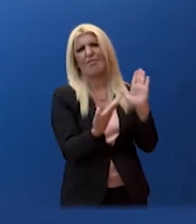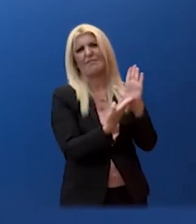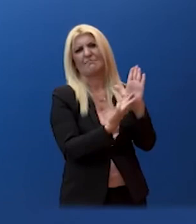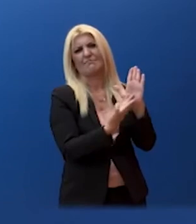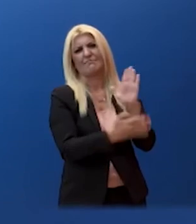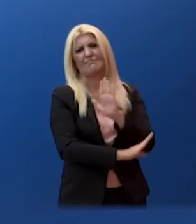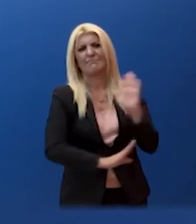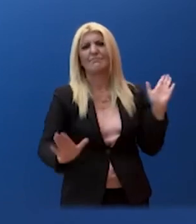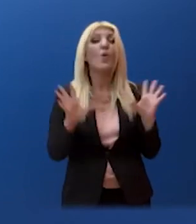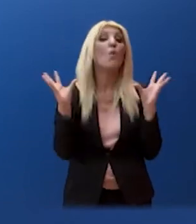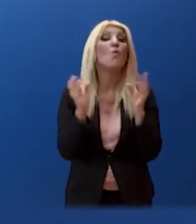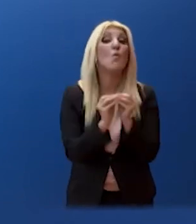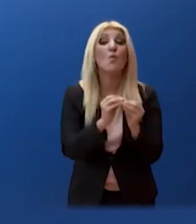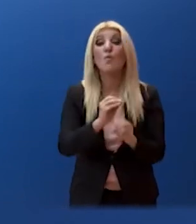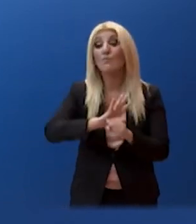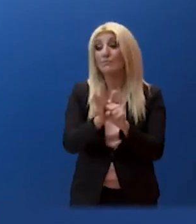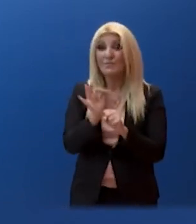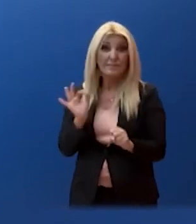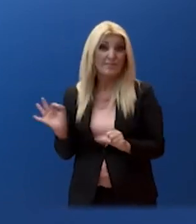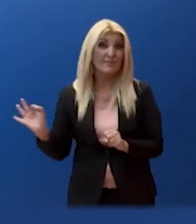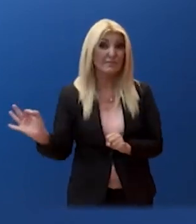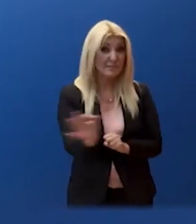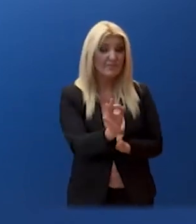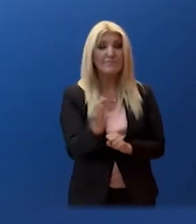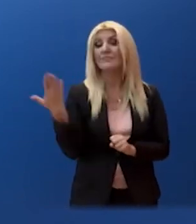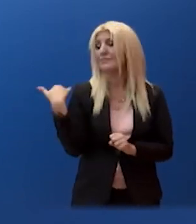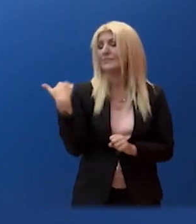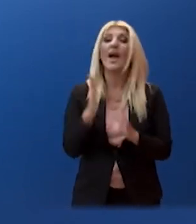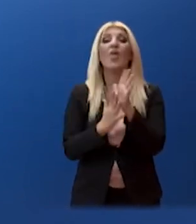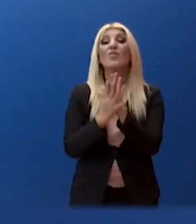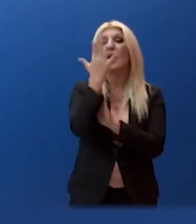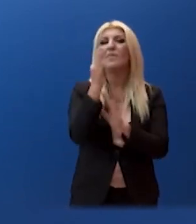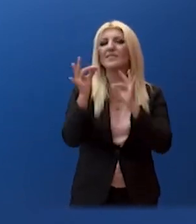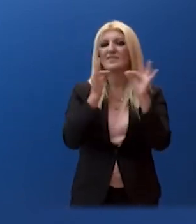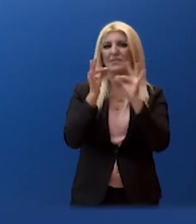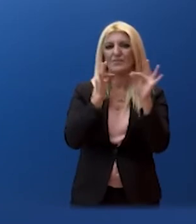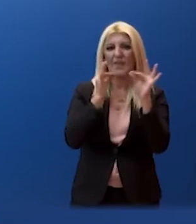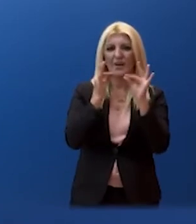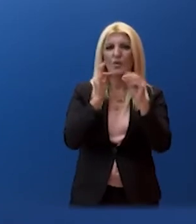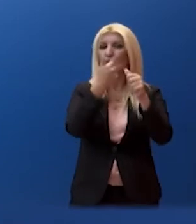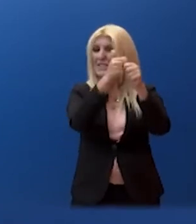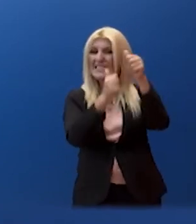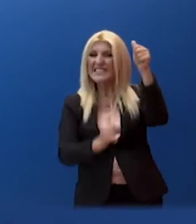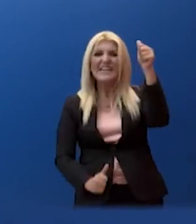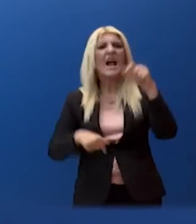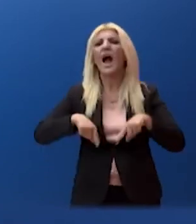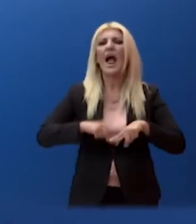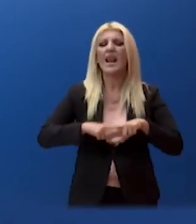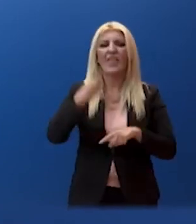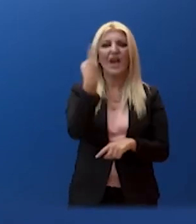,τι αφορά τα κρούσματα, στις 15 Σεπτεμβρίου βρισκόμασταν στην 124η θέση διεθνώς.